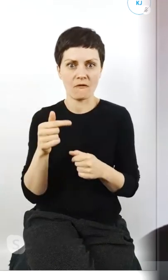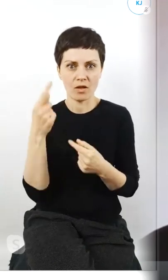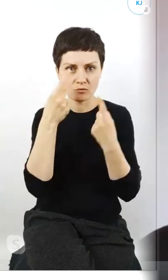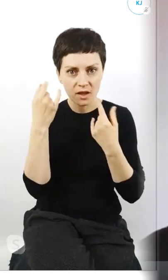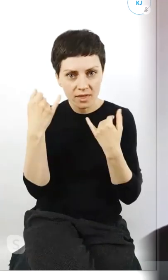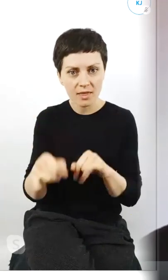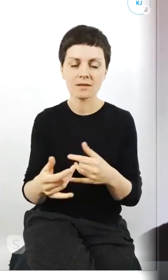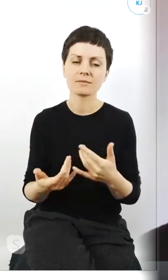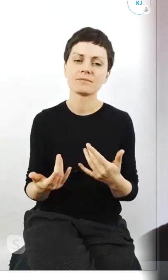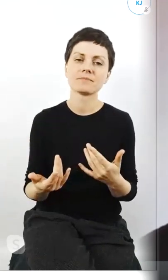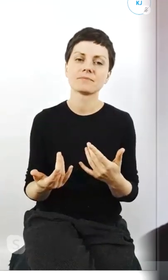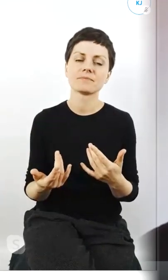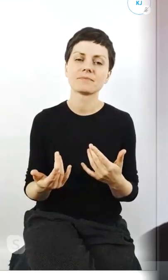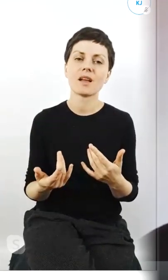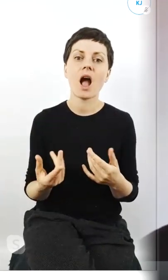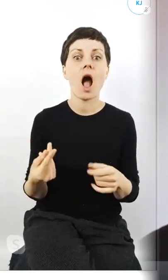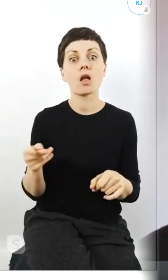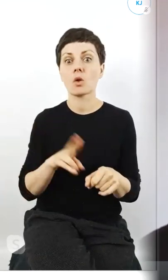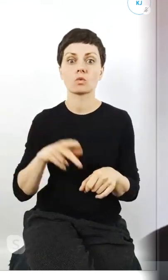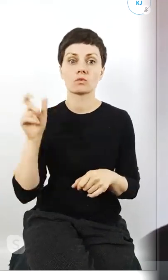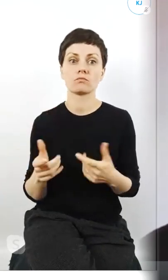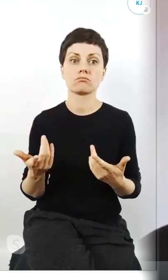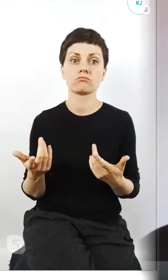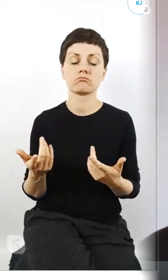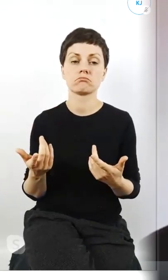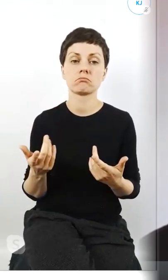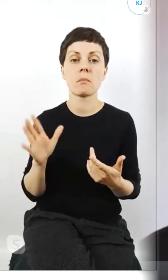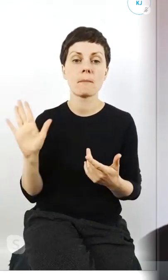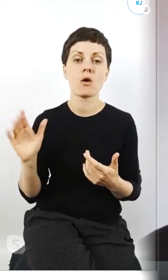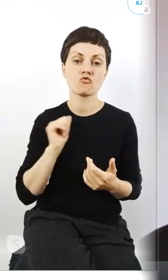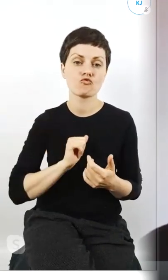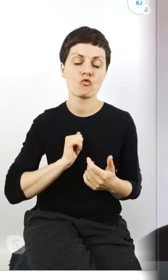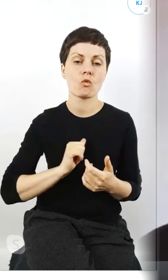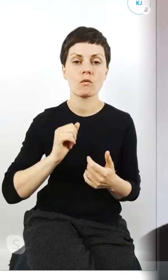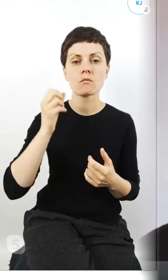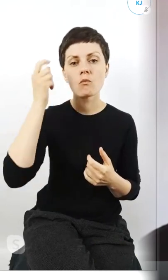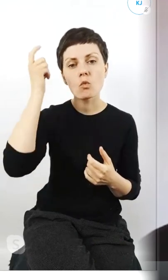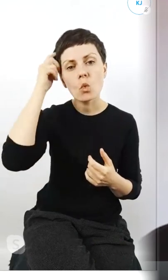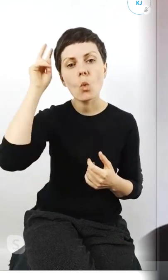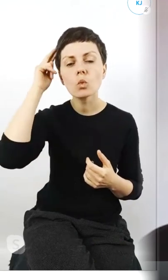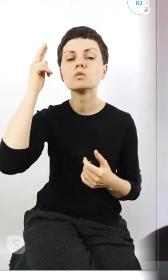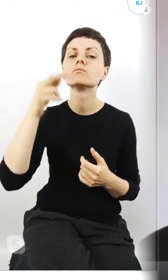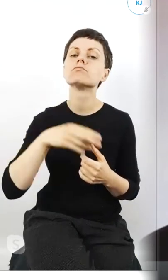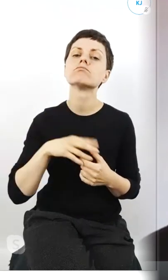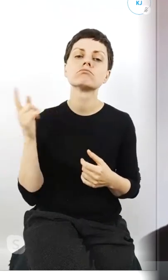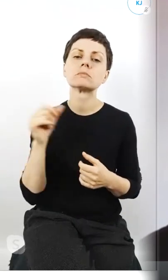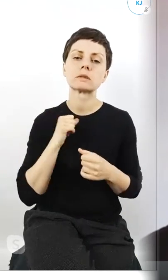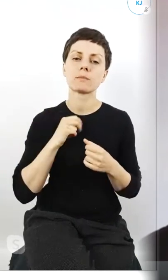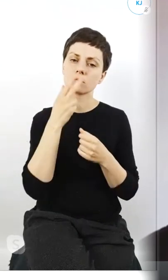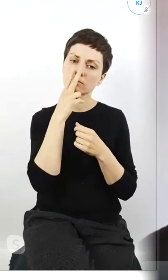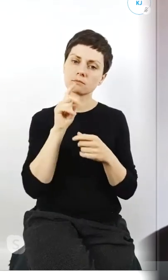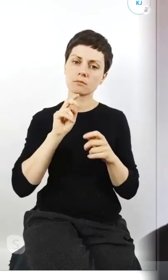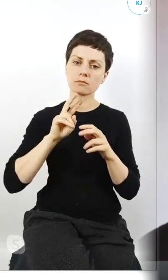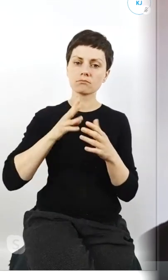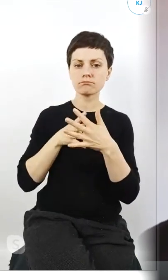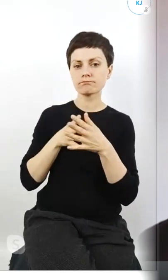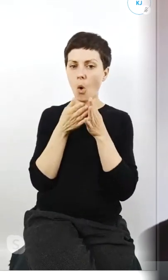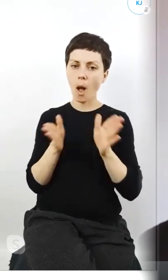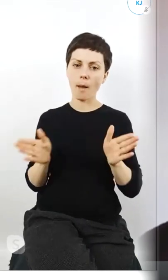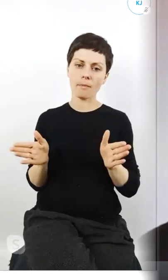a niektórzy na przykład mają swój rozum i sami obiektywnie podchodzą do danych tematów